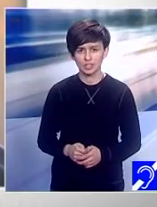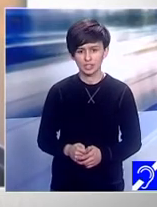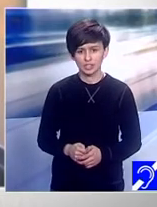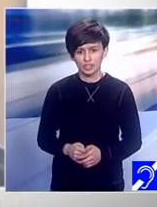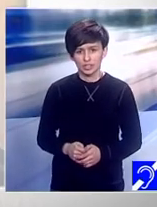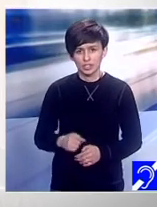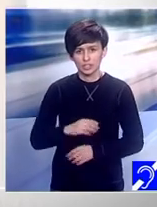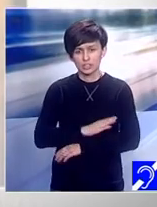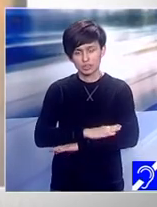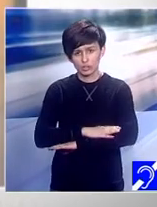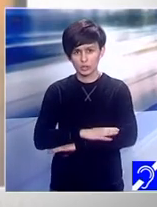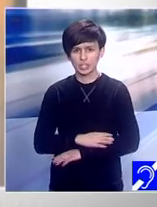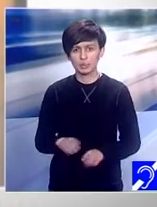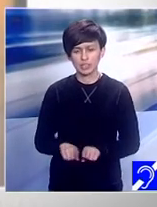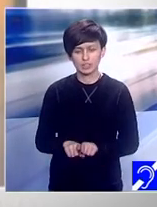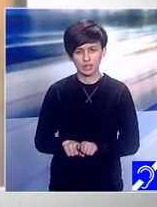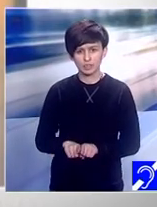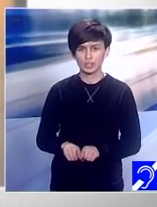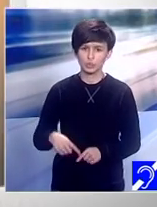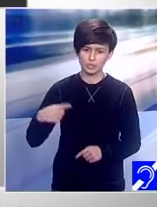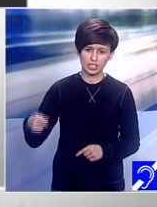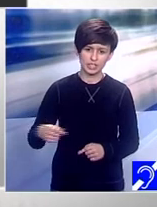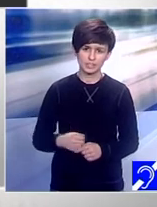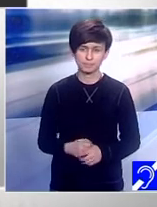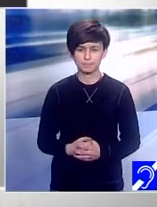ceilalți. Putem fi noi înșine.